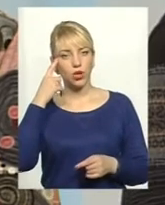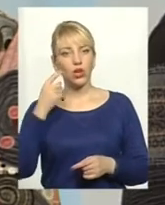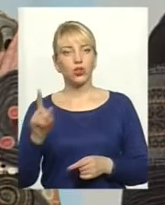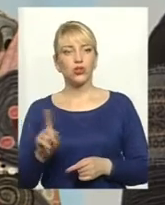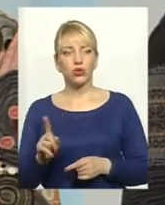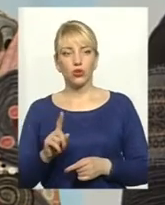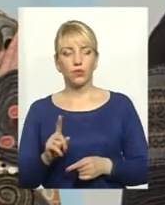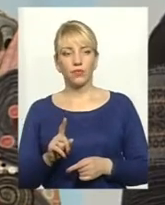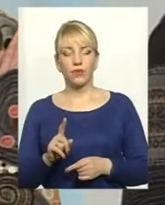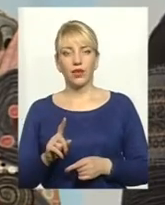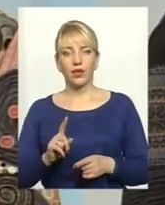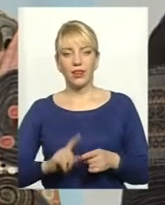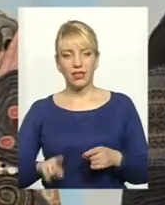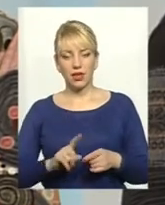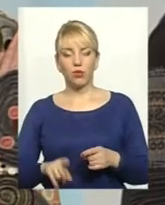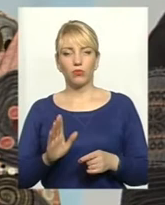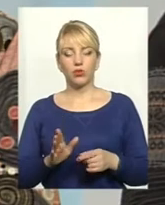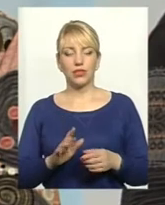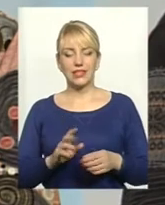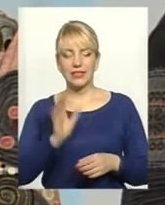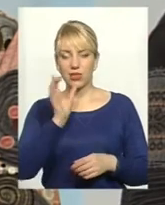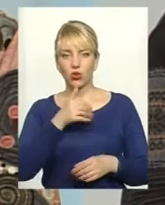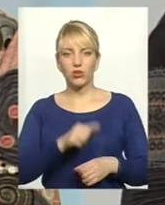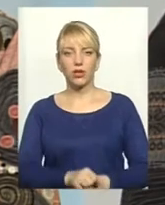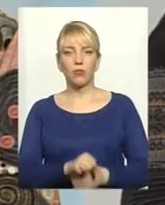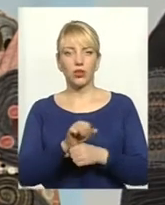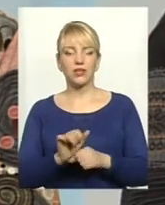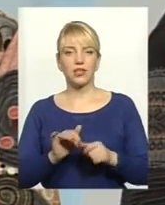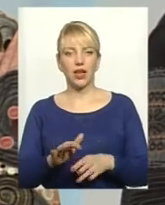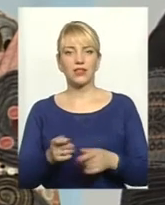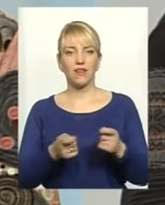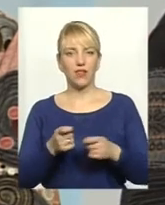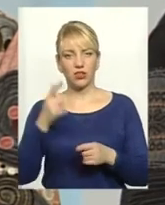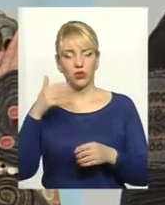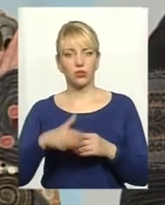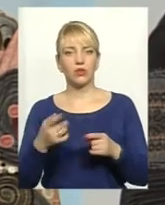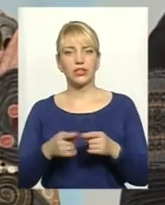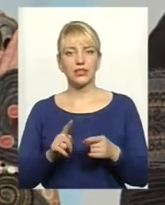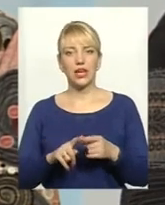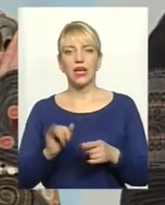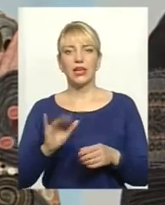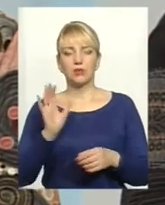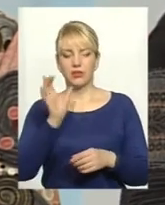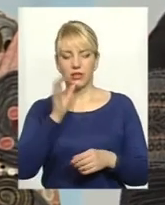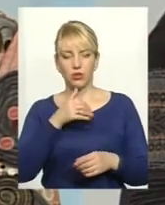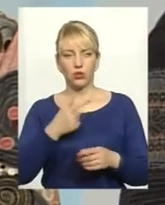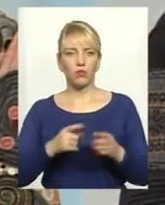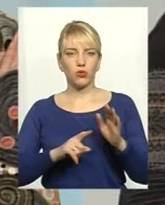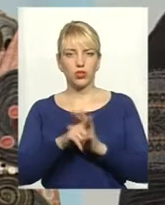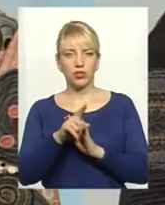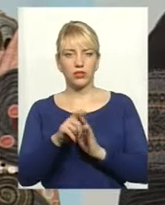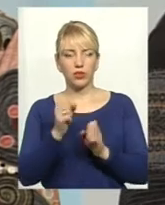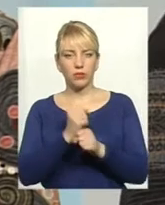не за горами дуже серйозні протестні акції, і думаю, що влада це розуміє, тому вона включила зараз механізм, який називається «Розподія і